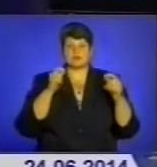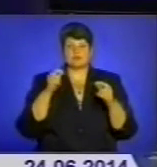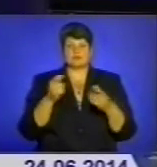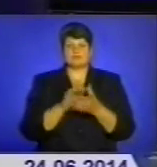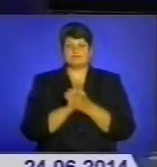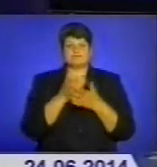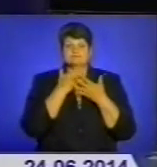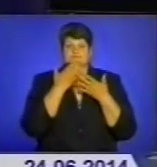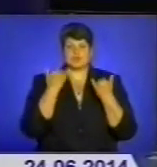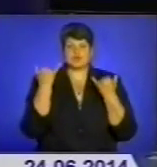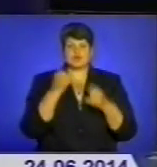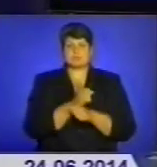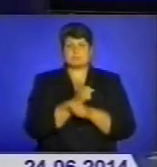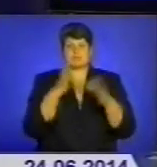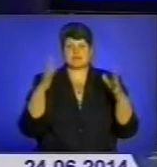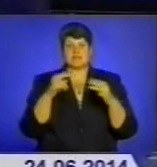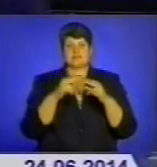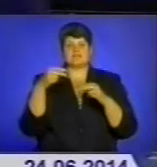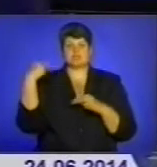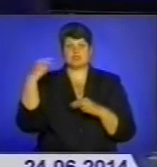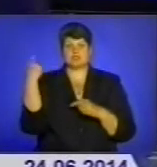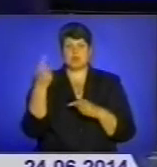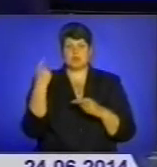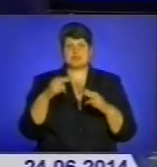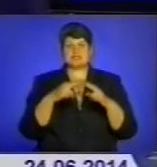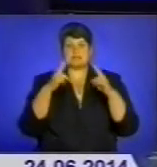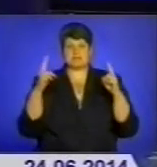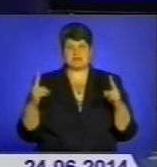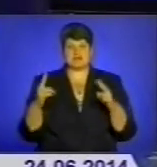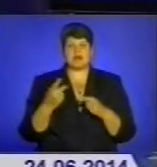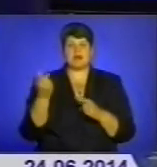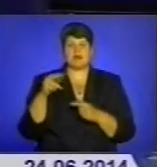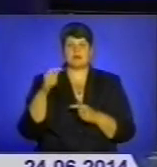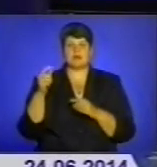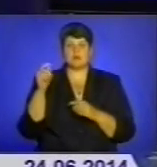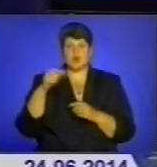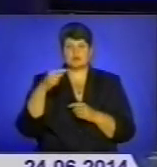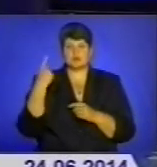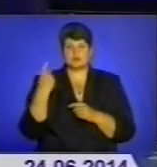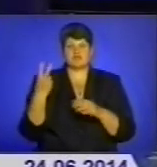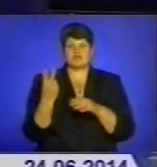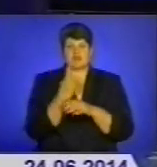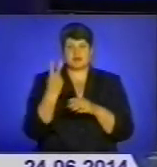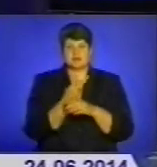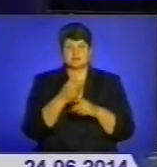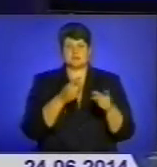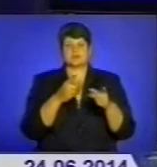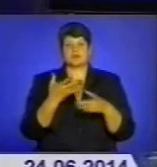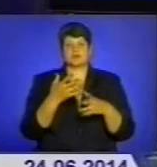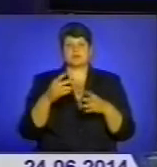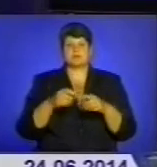Запорізькій області підірвали міст, а на Луганщині двічі підірвали залізничні колії. І вночі обстріляли блокпост сил